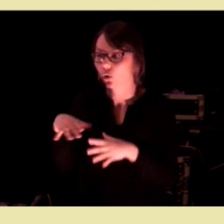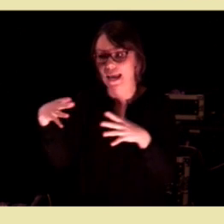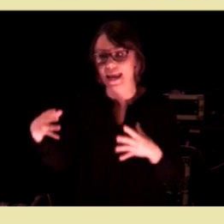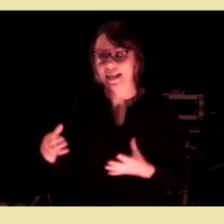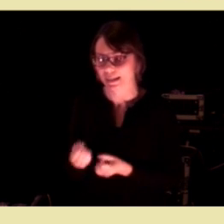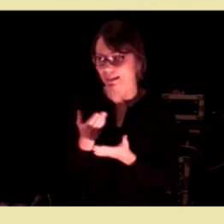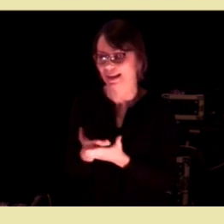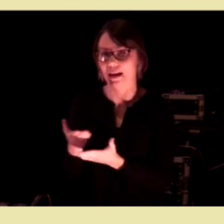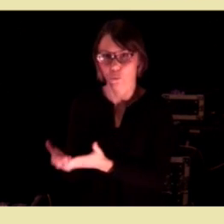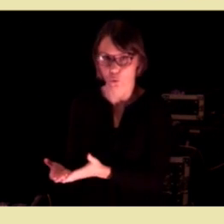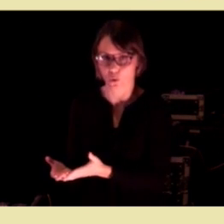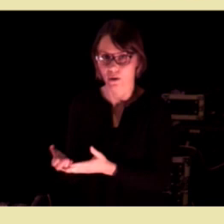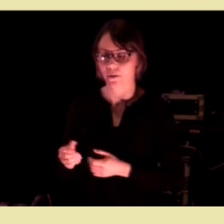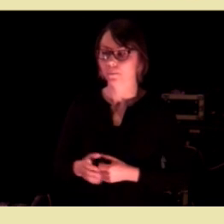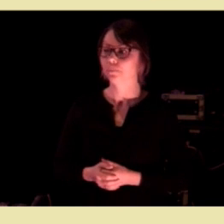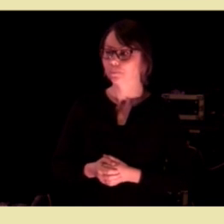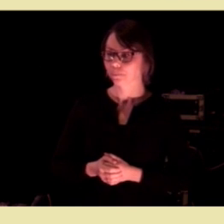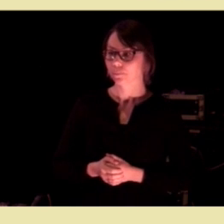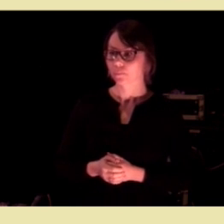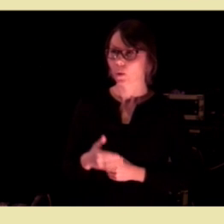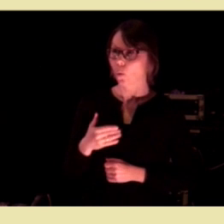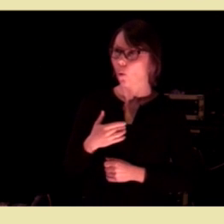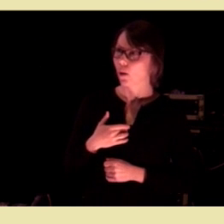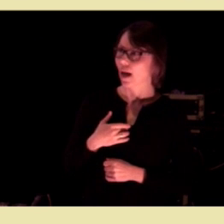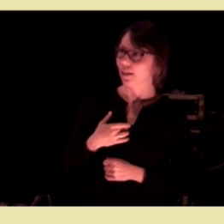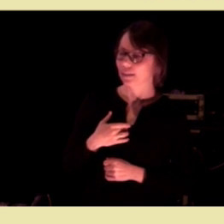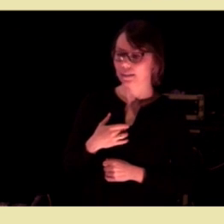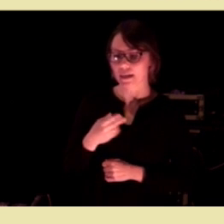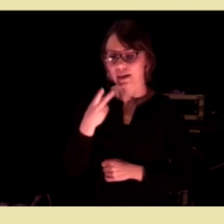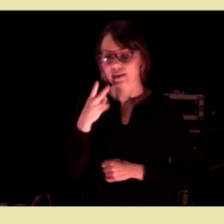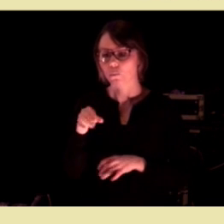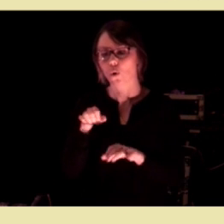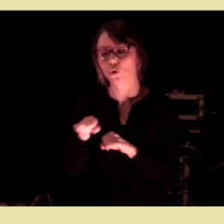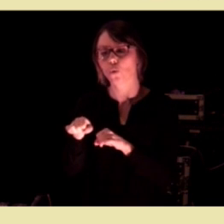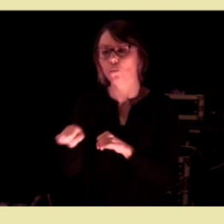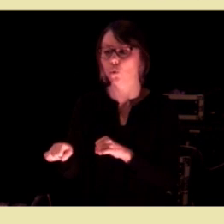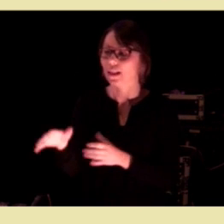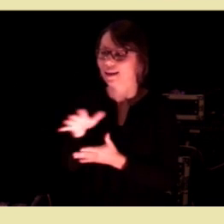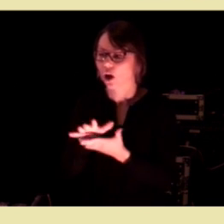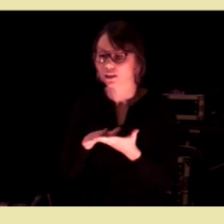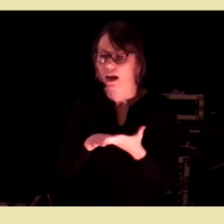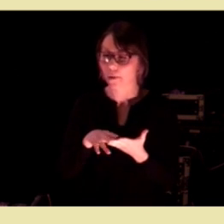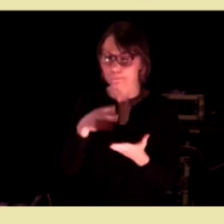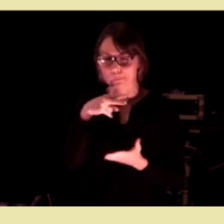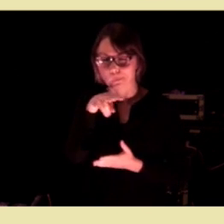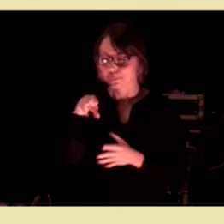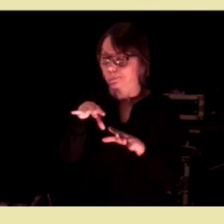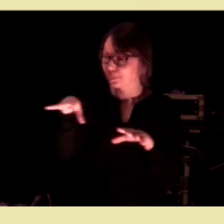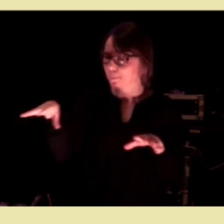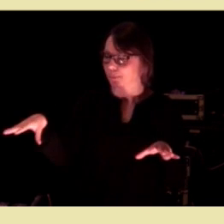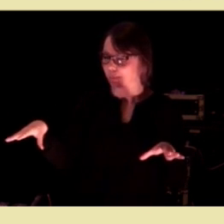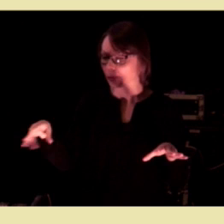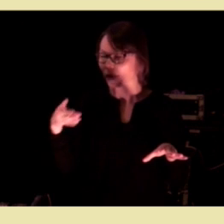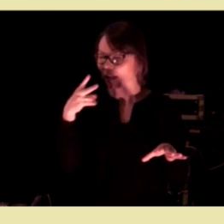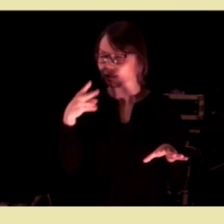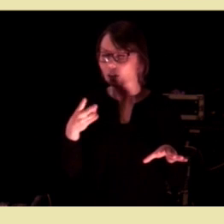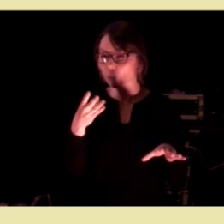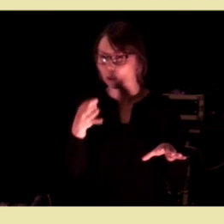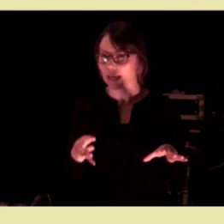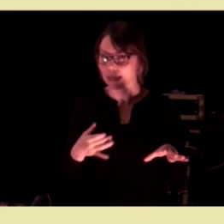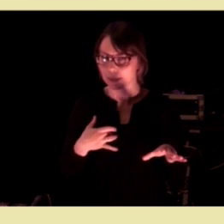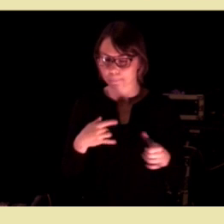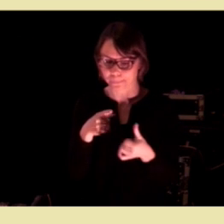helhetlig tilbud. Når jeg ser ut over kommunekartet, så merker jeg meg to trekk.